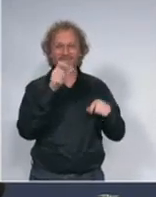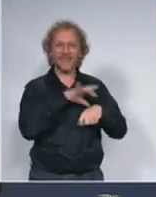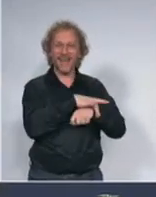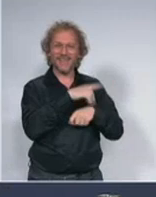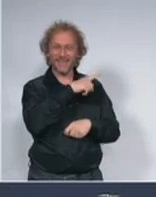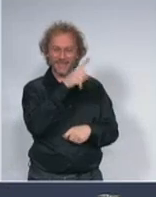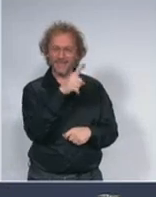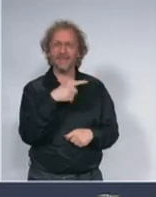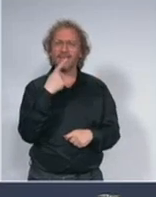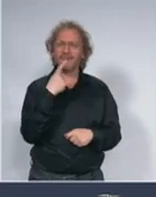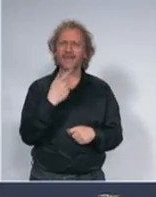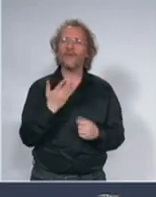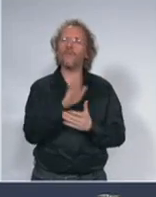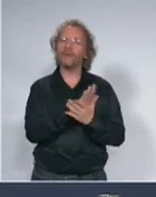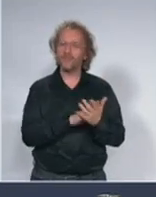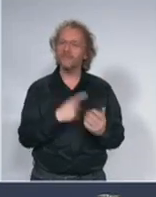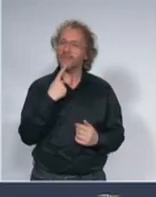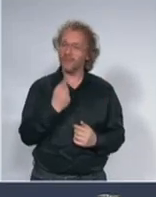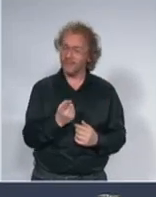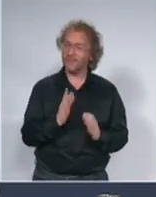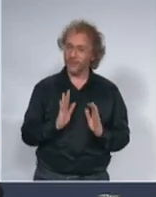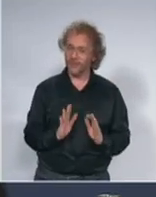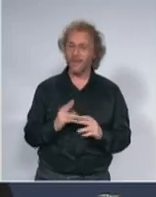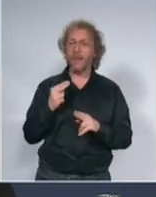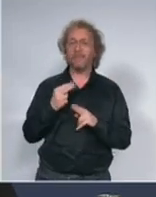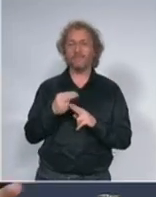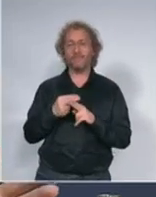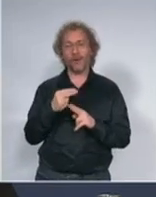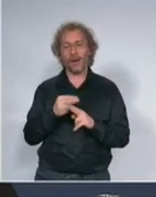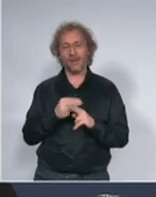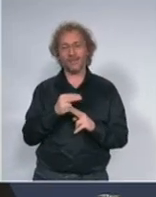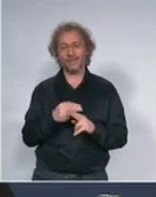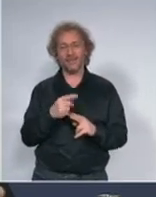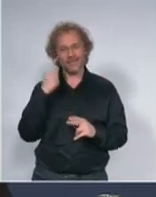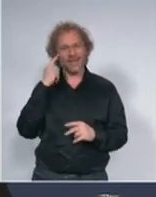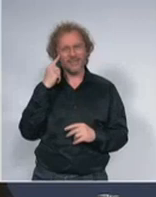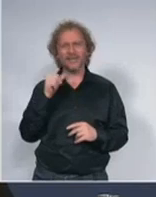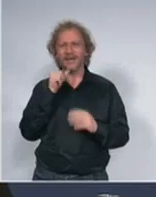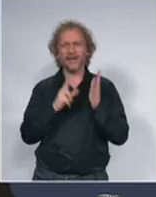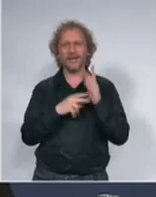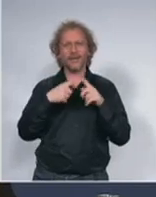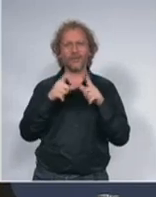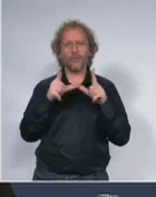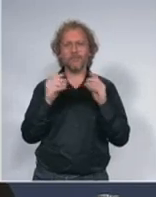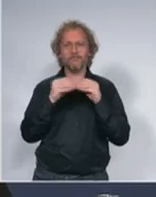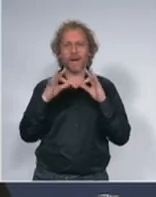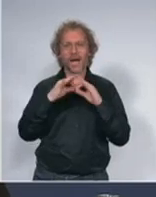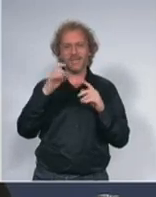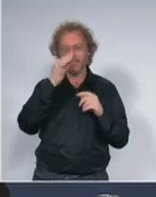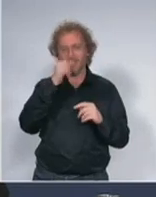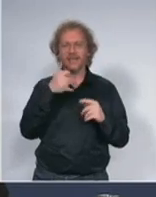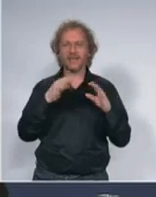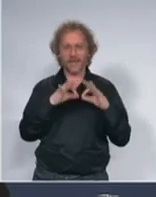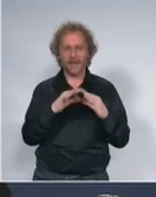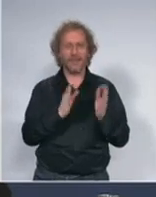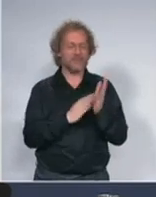početku pričali da bolestnik nije zarazan u inkubaciju a znate to je onaj period kad virus uđe u ljudski organizam